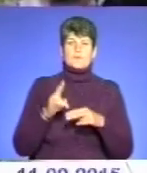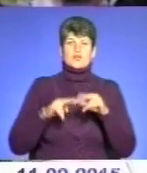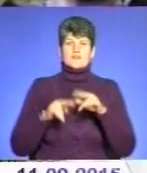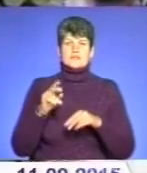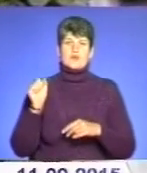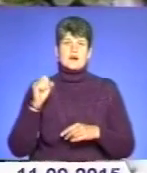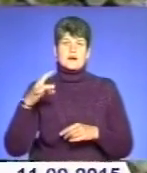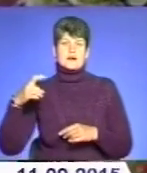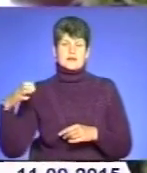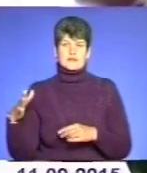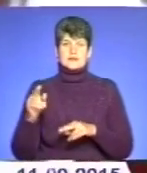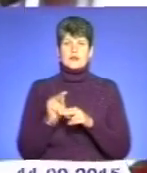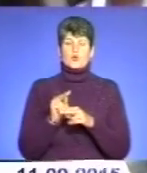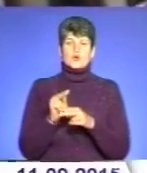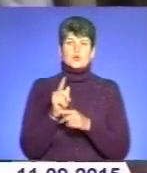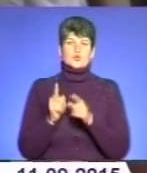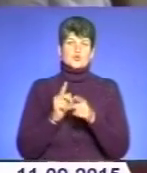реконструювати школу у Зборові.